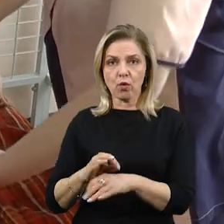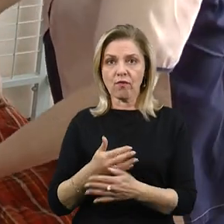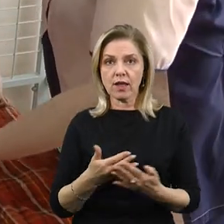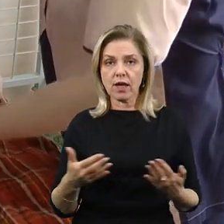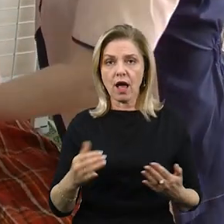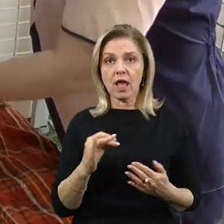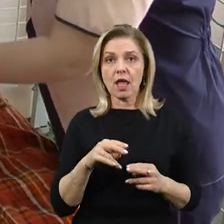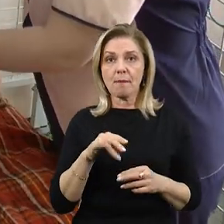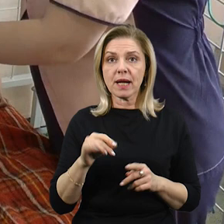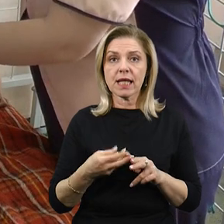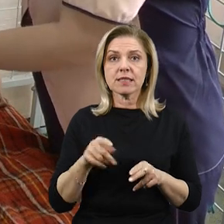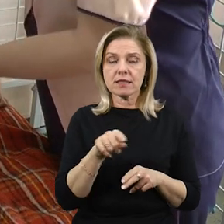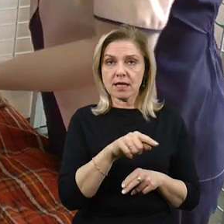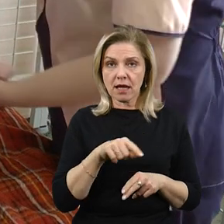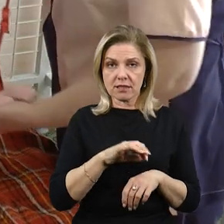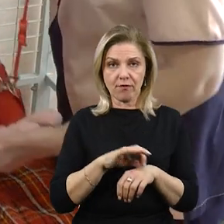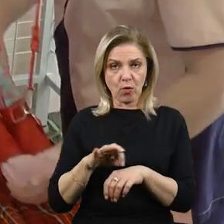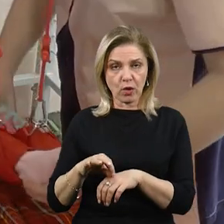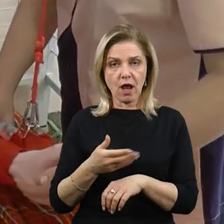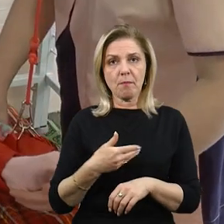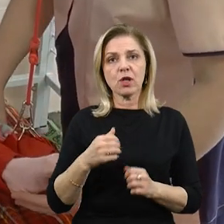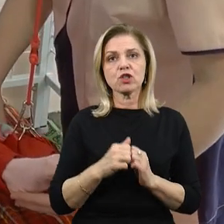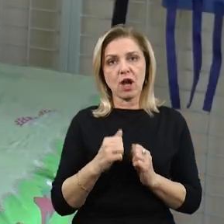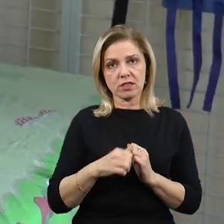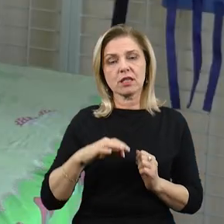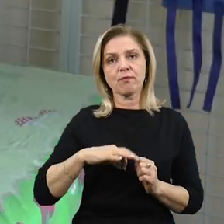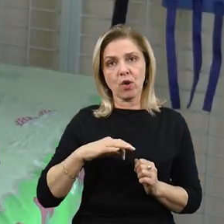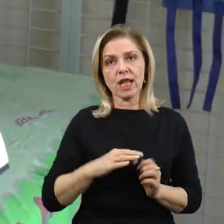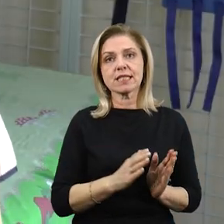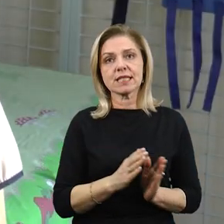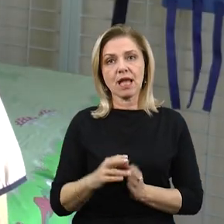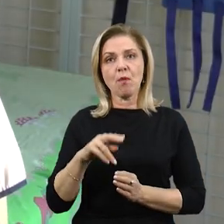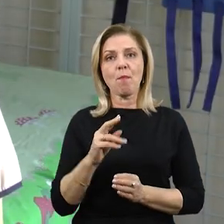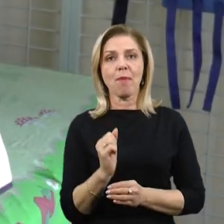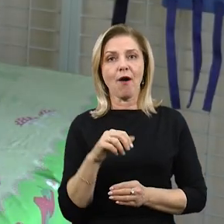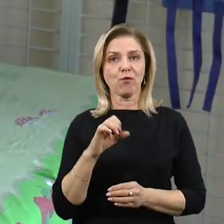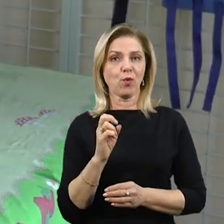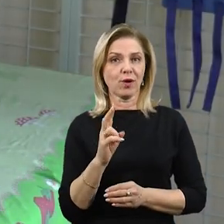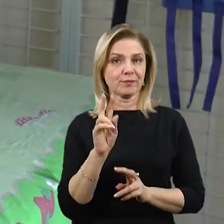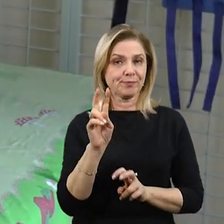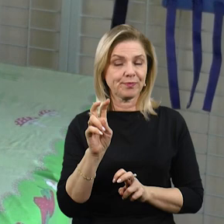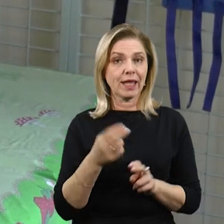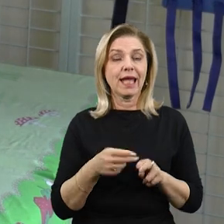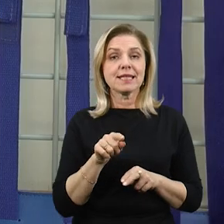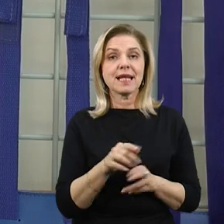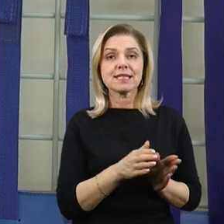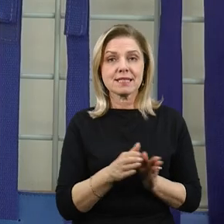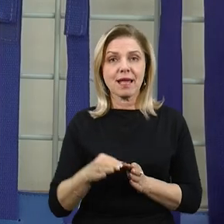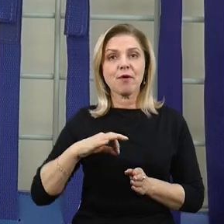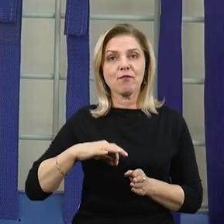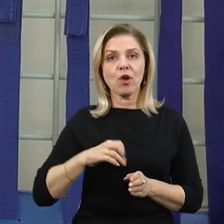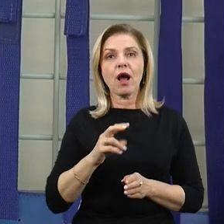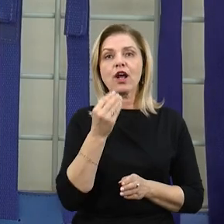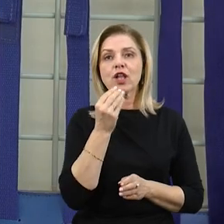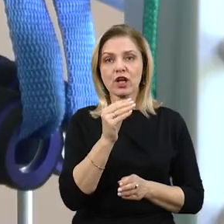захворюваннях ми найчастіше включаємо систему ПАВУК. Також, каже Маріна Руденко, ця система використовується як найкращий